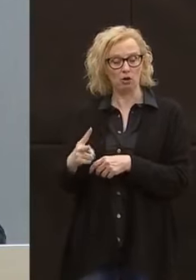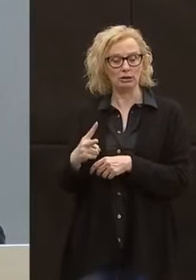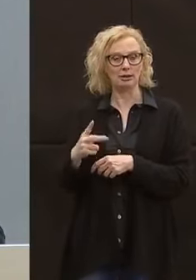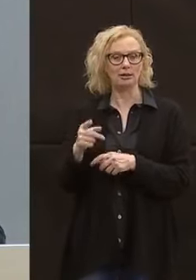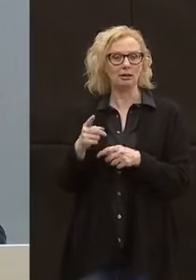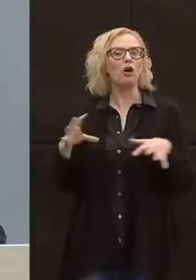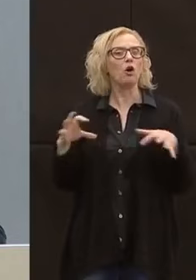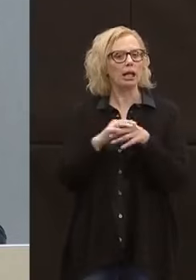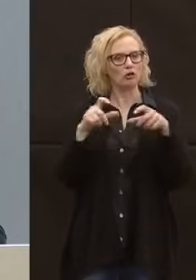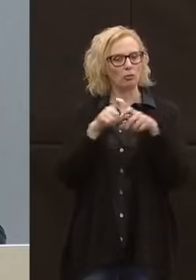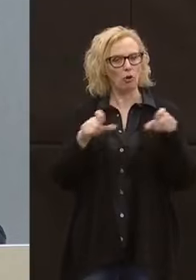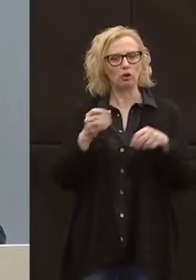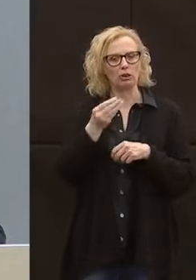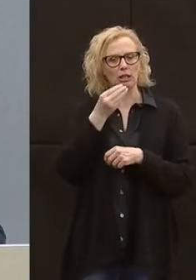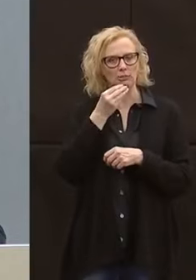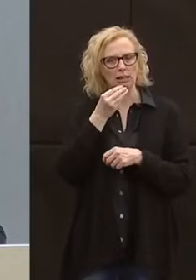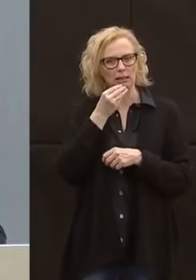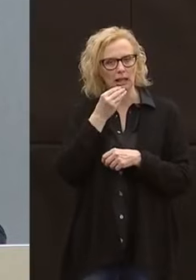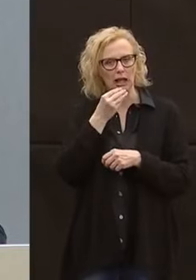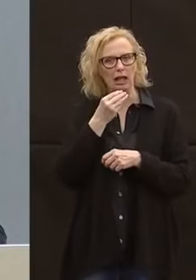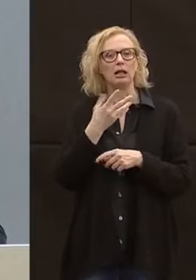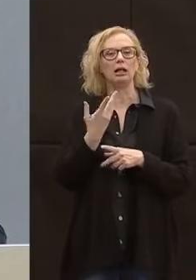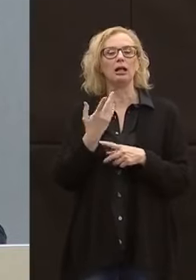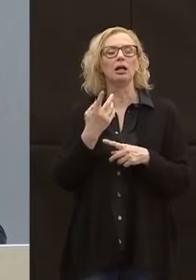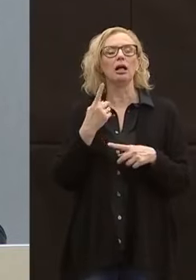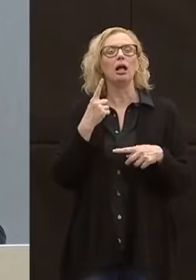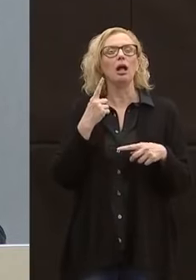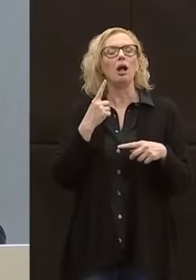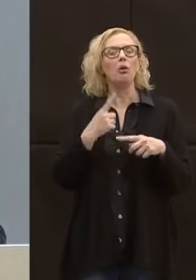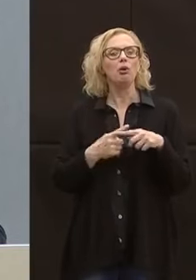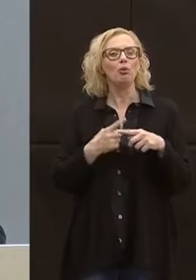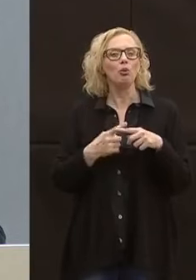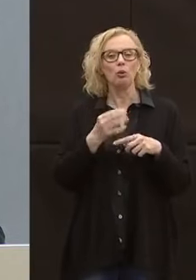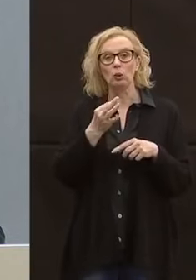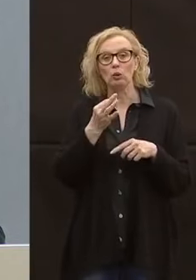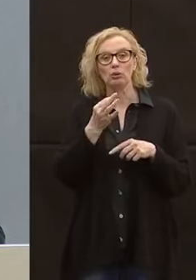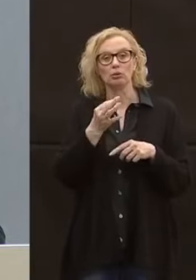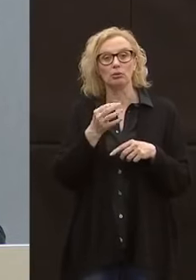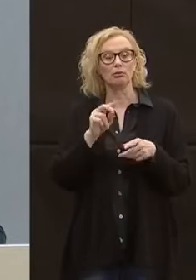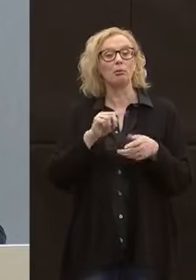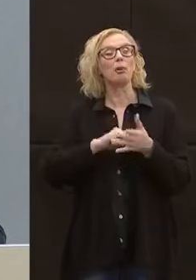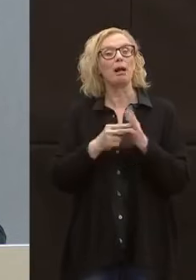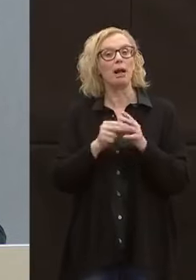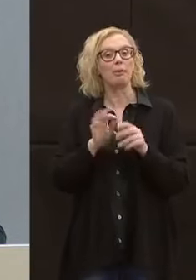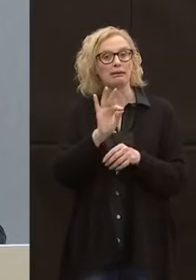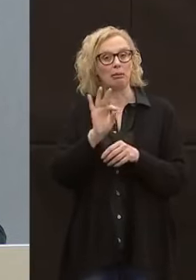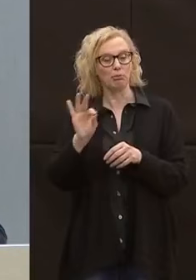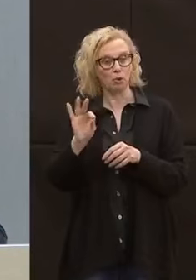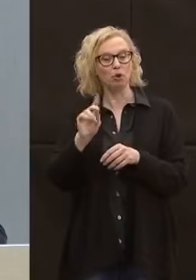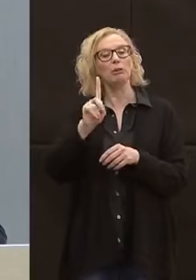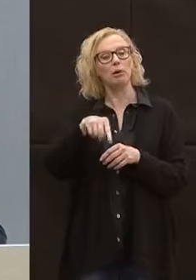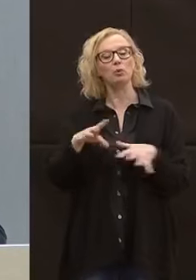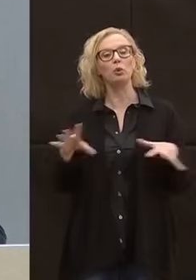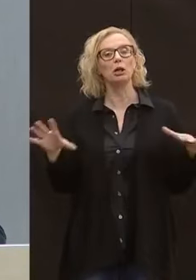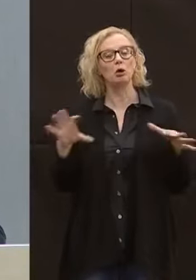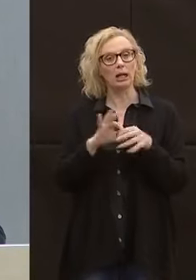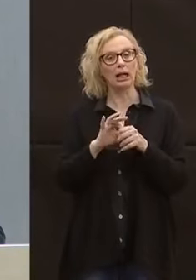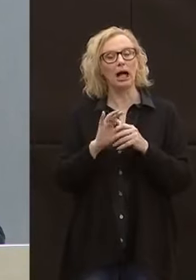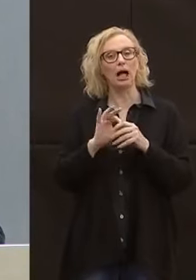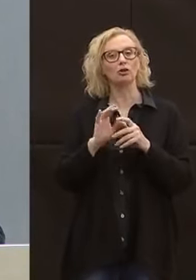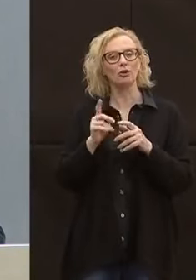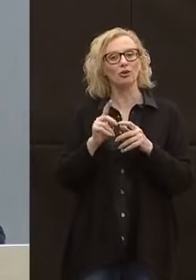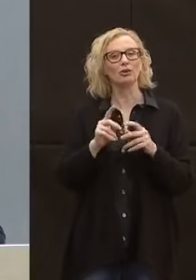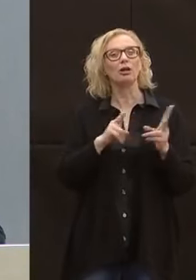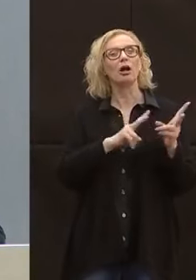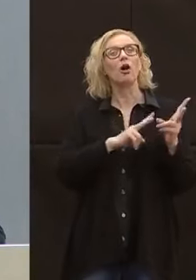solo al bonus alimentare o all'effettuazione dei tamponi, ma alcune domande sono arrivate anche proprio relativamente all